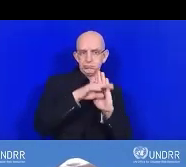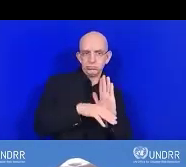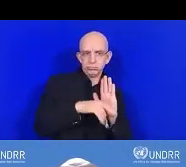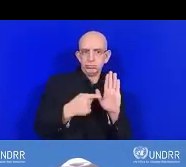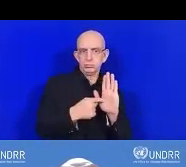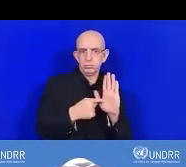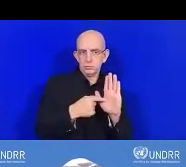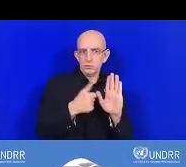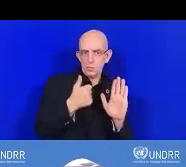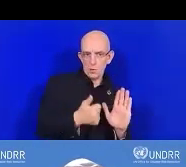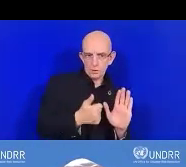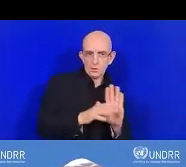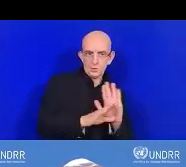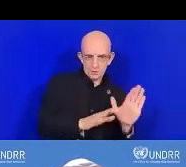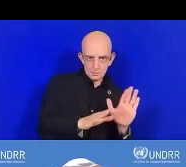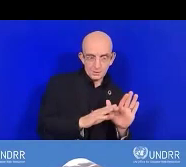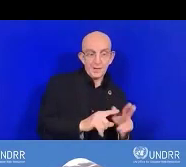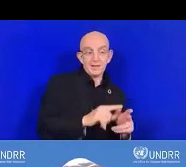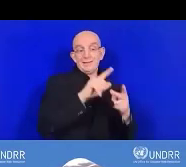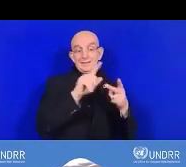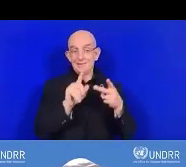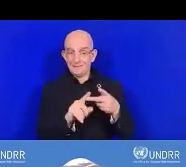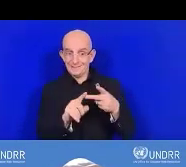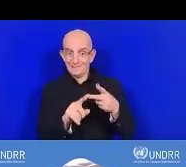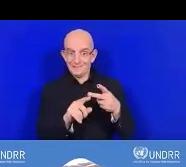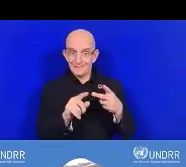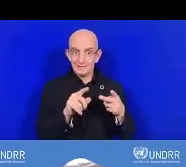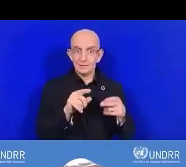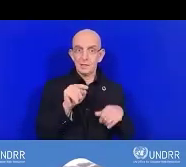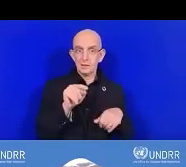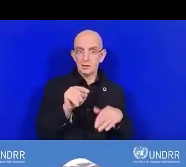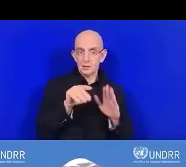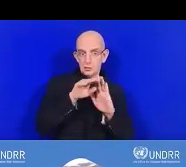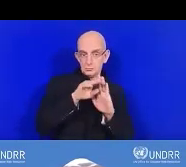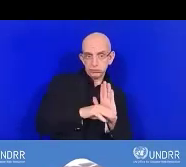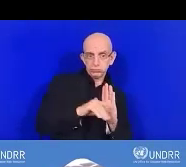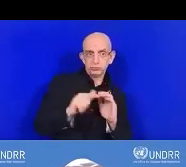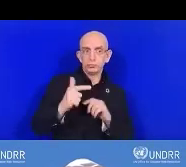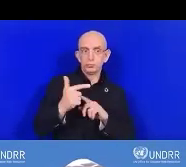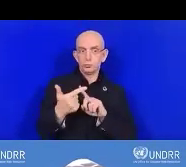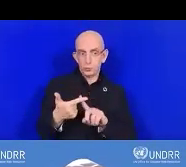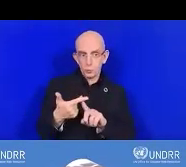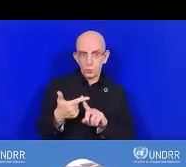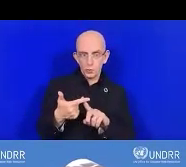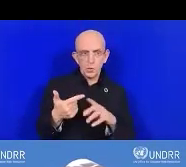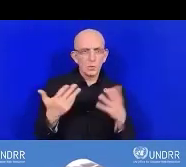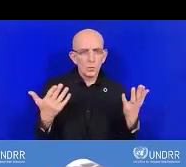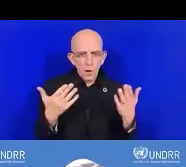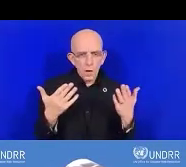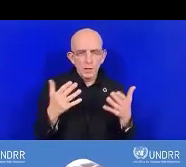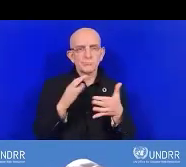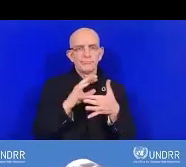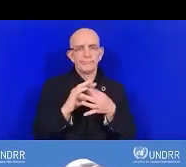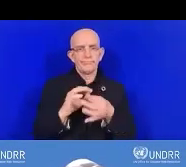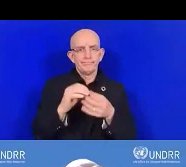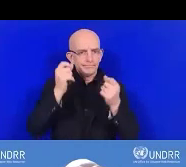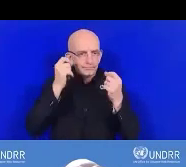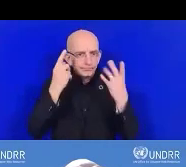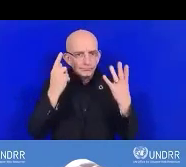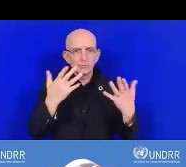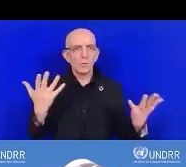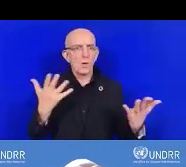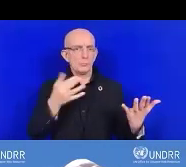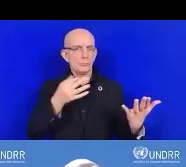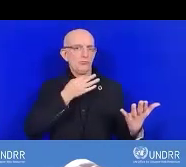l'essentiel 2 parle de comprendre les risques et la question parle des effets cascades et ceux